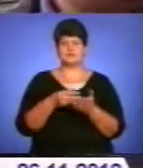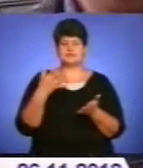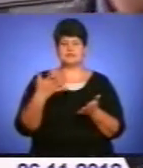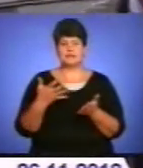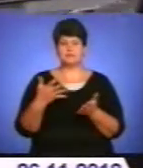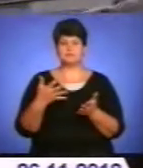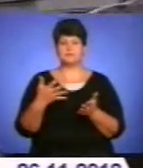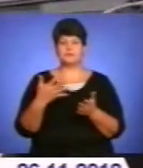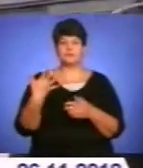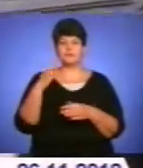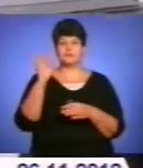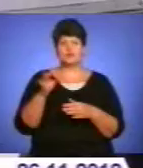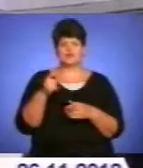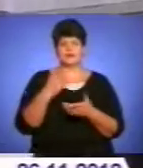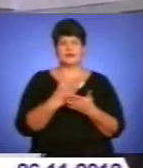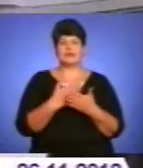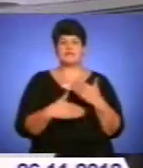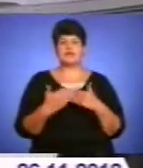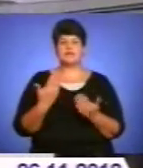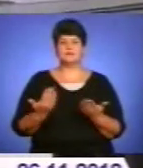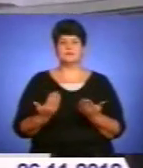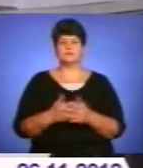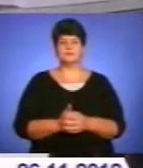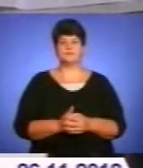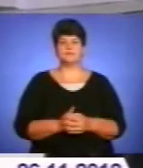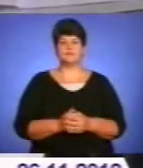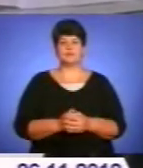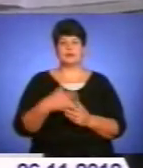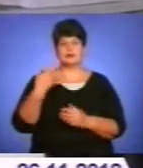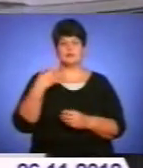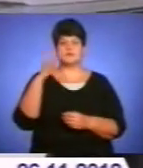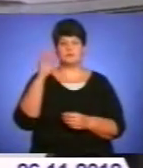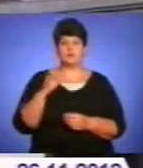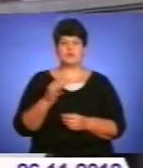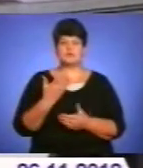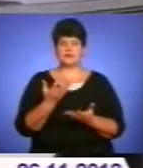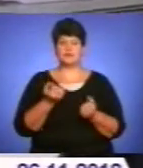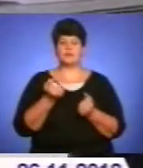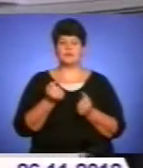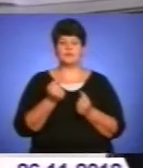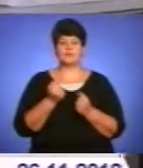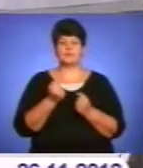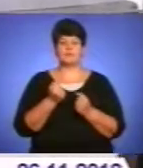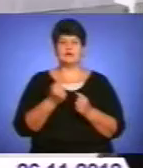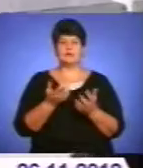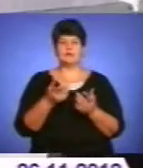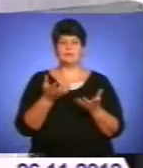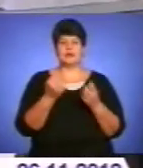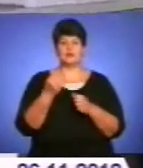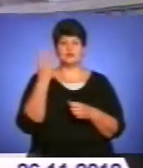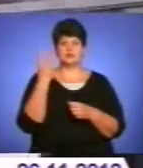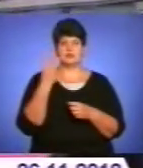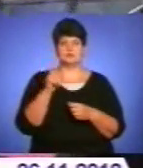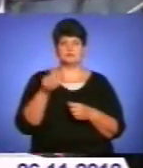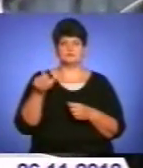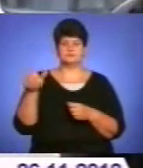пенсійні посвідчені, він інвалід. То за півціни беремо, а так беремо 3% беремо. Є